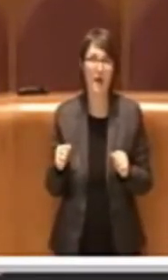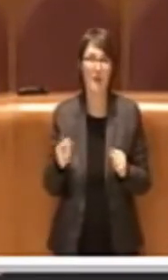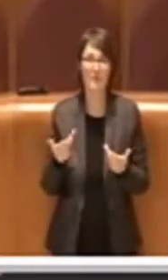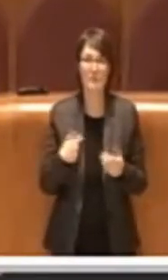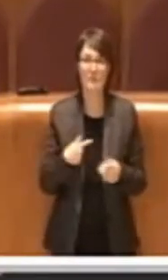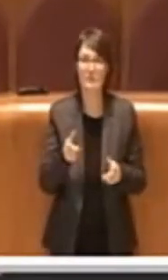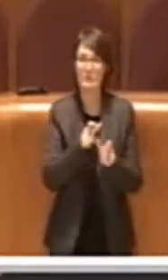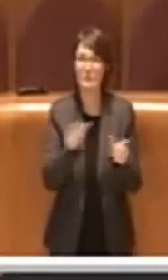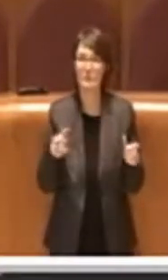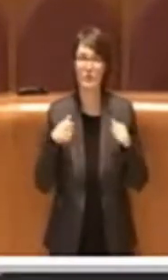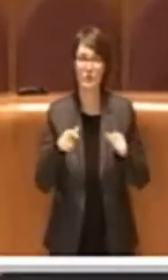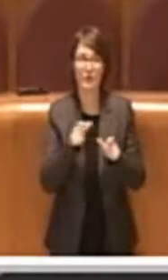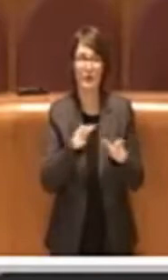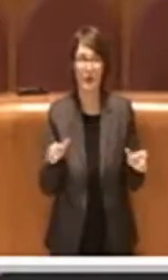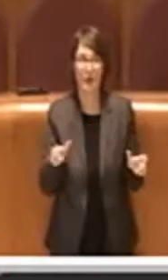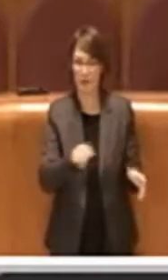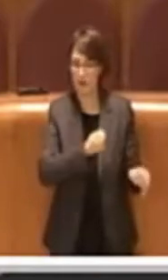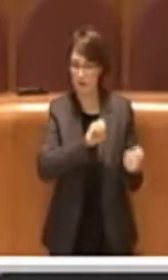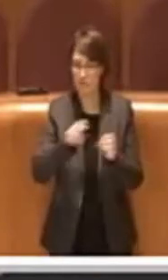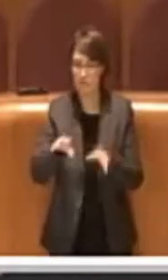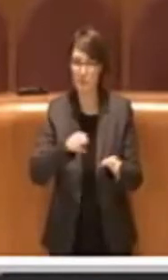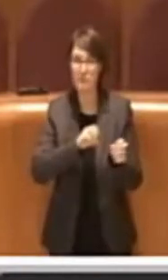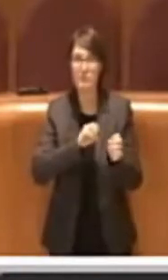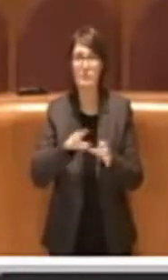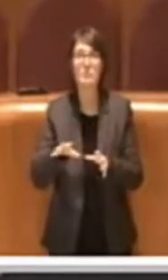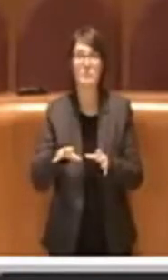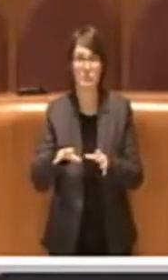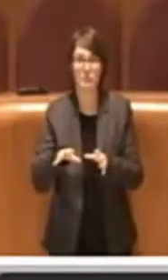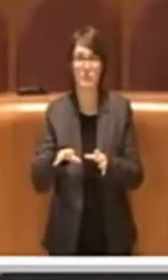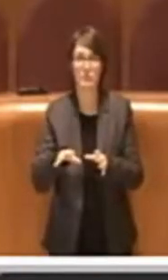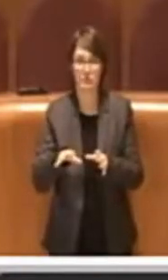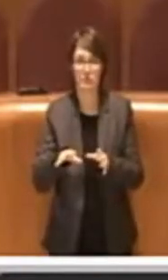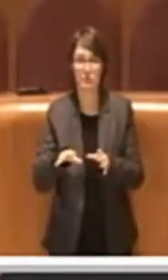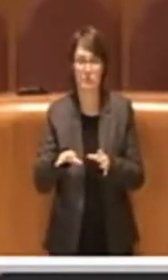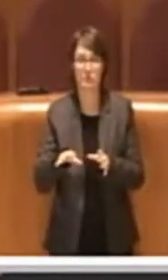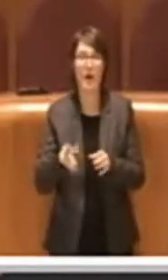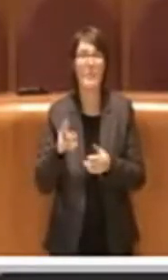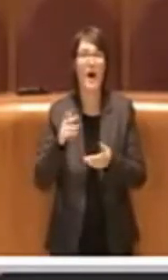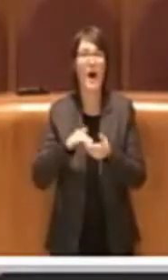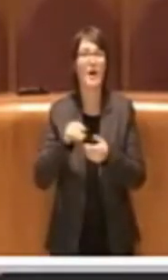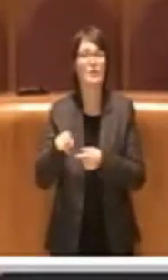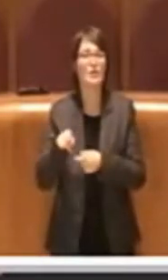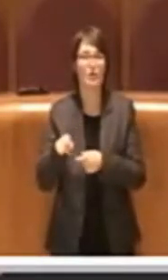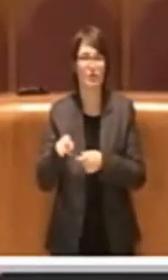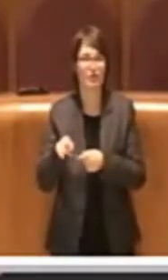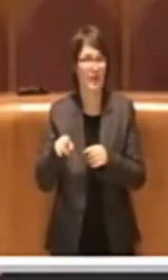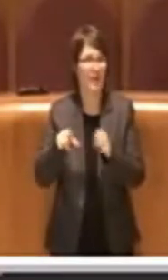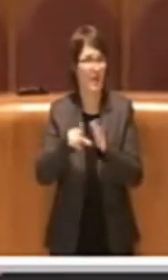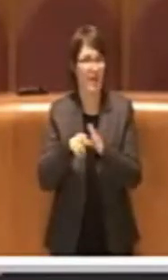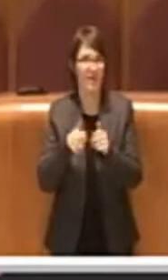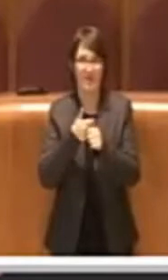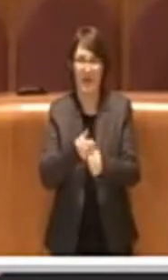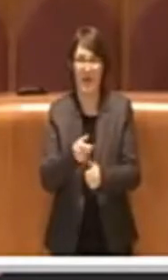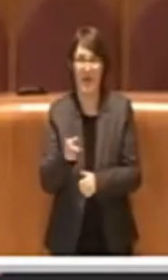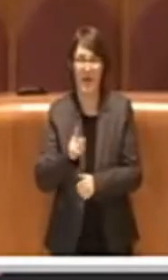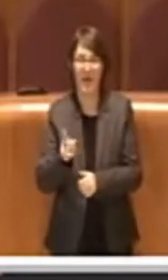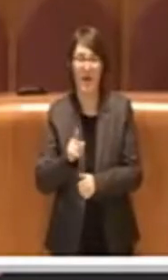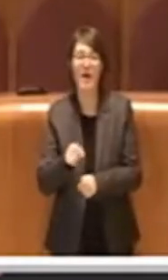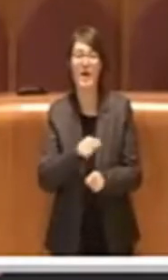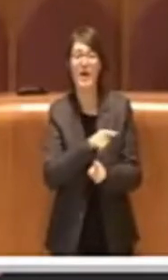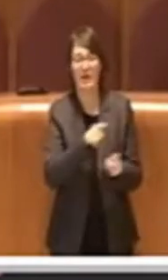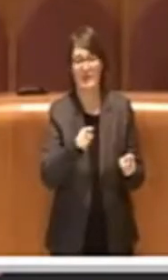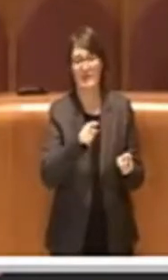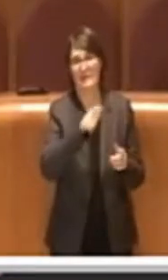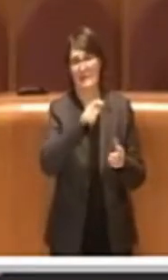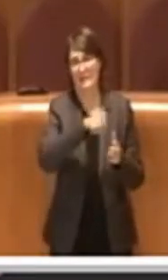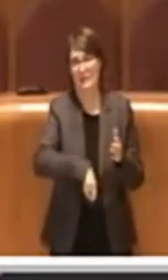consegnano i propri rifiuti alle società non regolari. Io ricordo che sul tema dei roghi tossici l